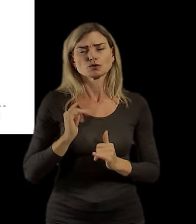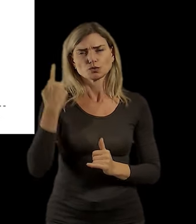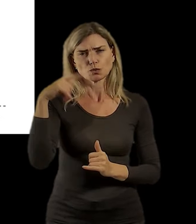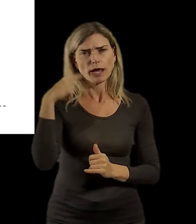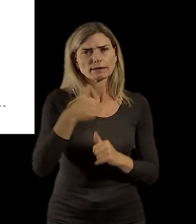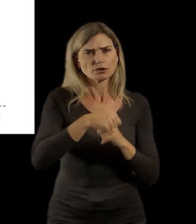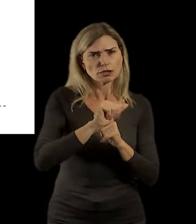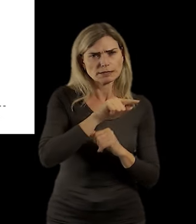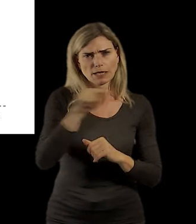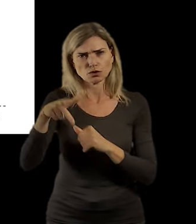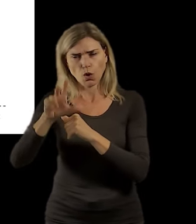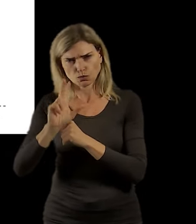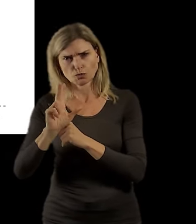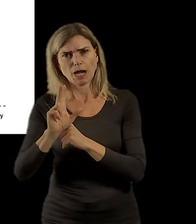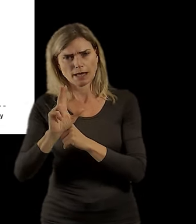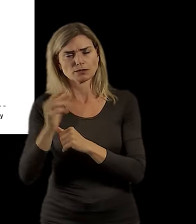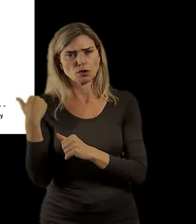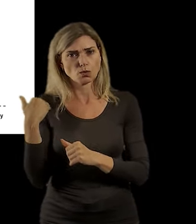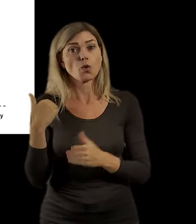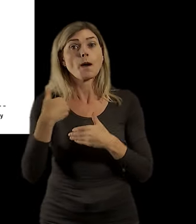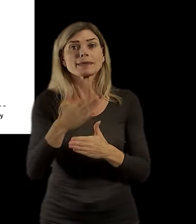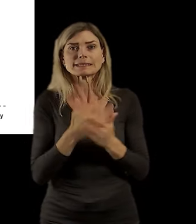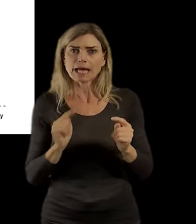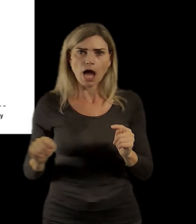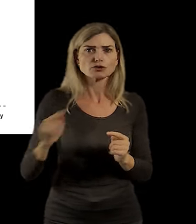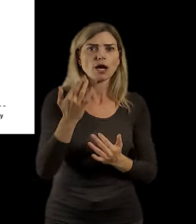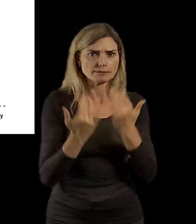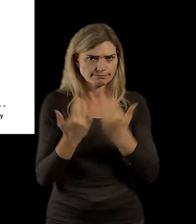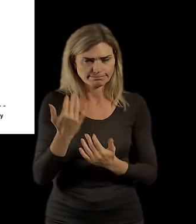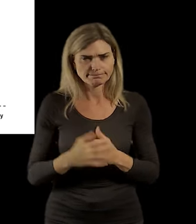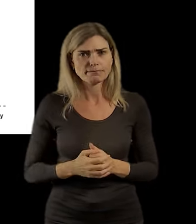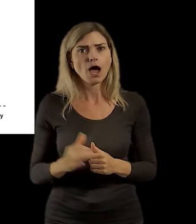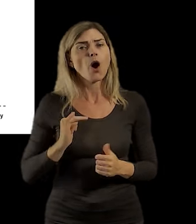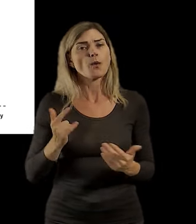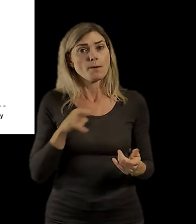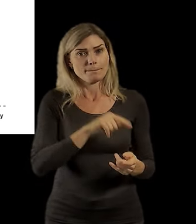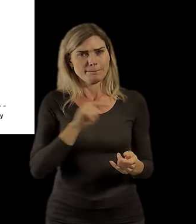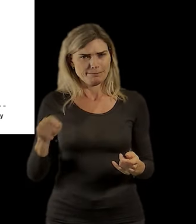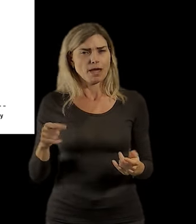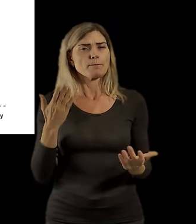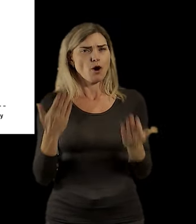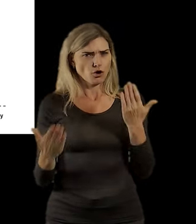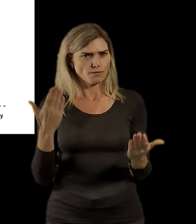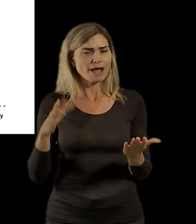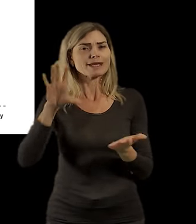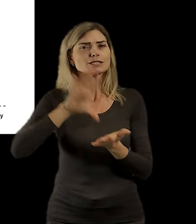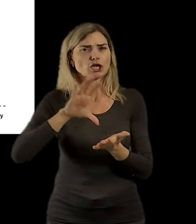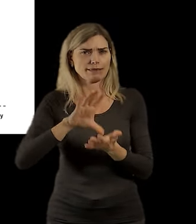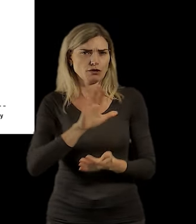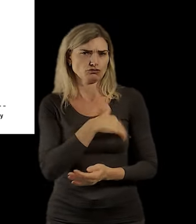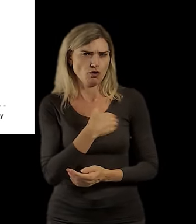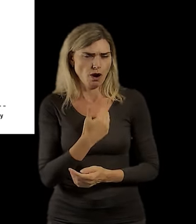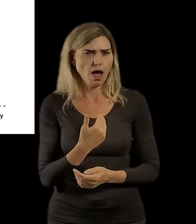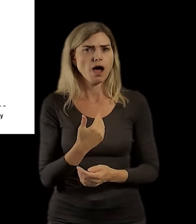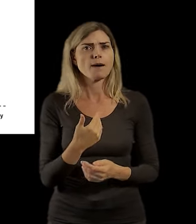18 let v městských částech Prahy. A my jsme srovnali celkovou kapacitu středních škol k